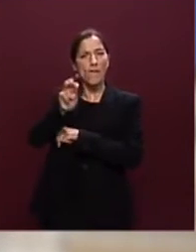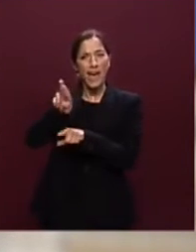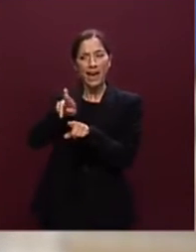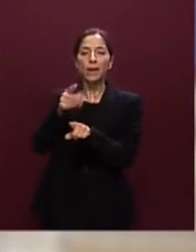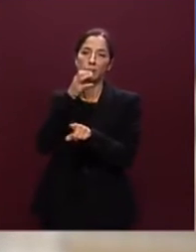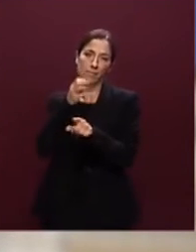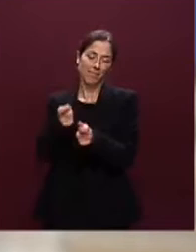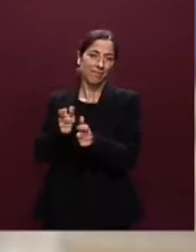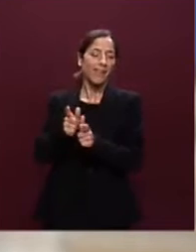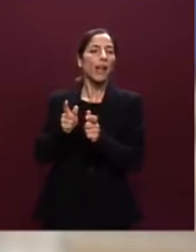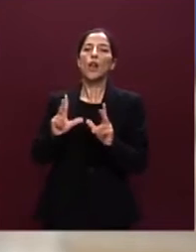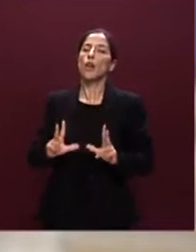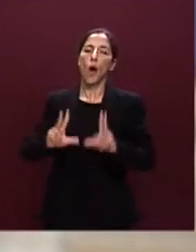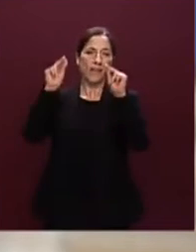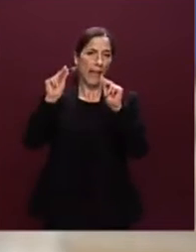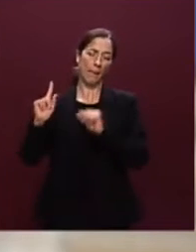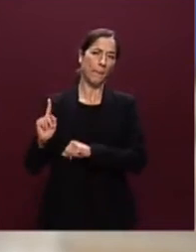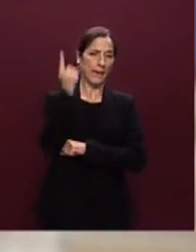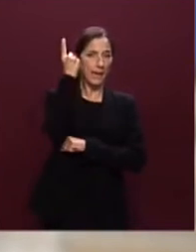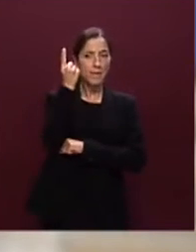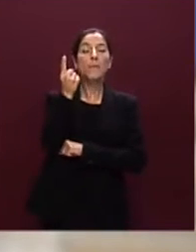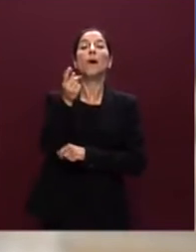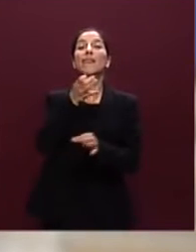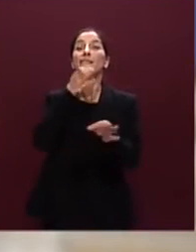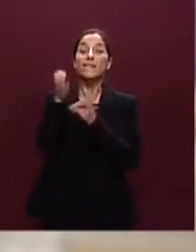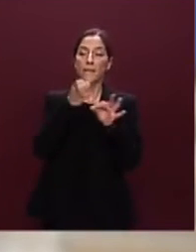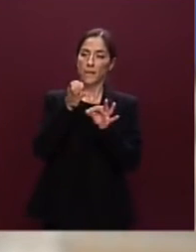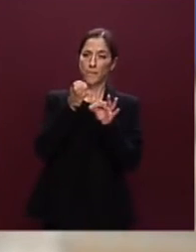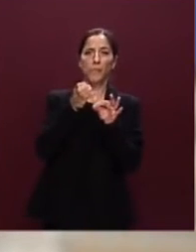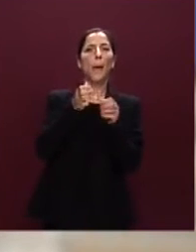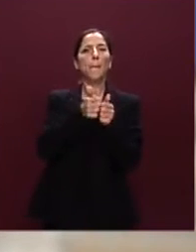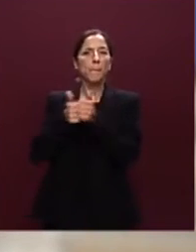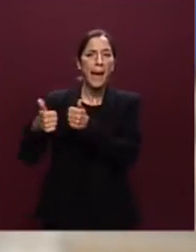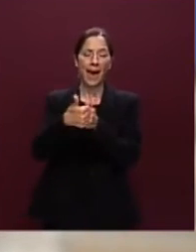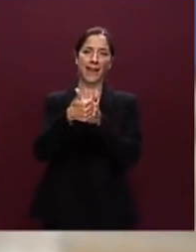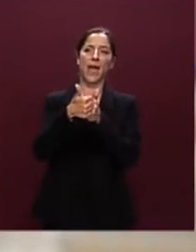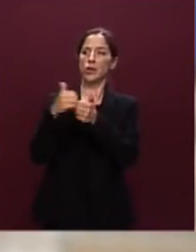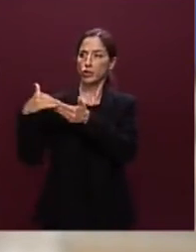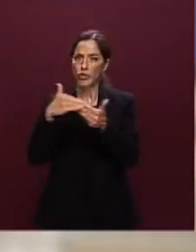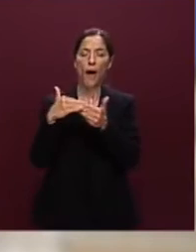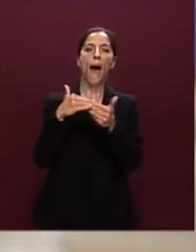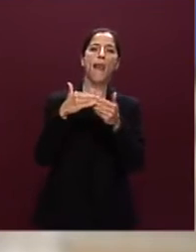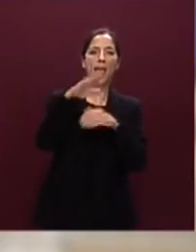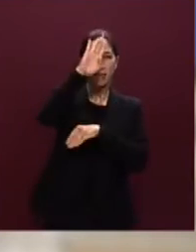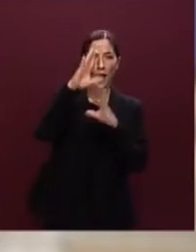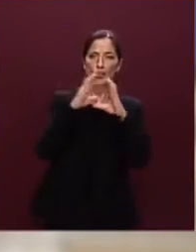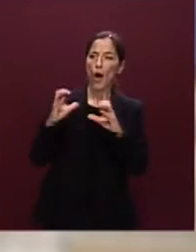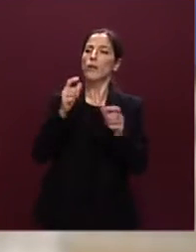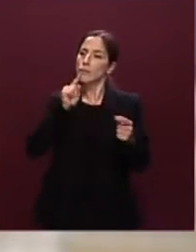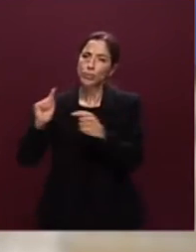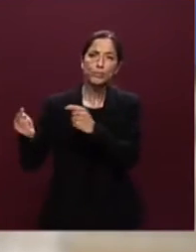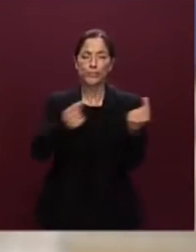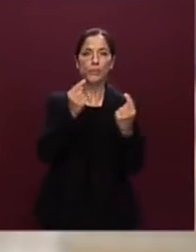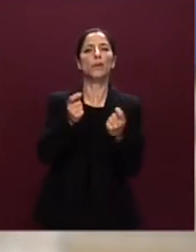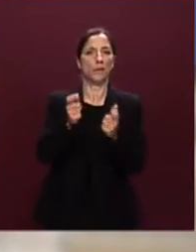assoluta che rafforza il sistema di confronto col partenariato sociale e datoriale e che mette in campo una strategia del